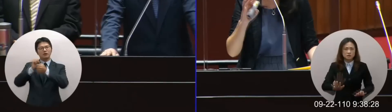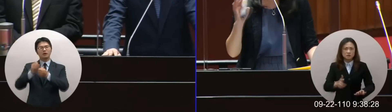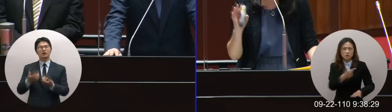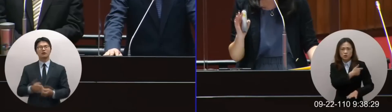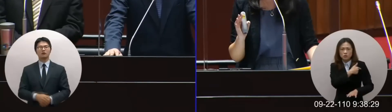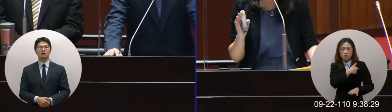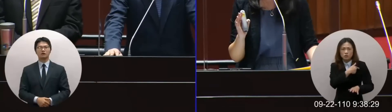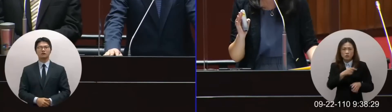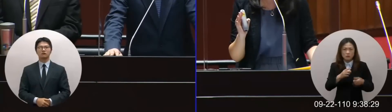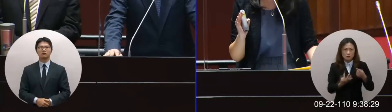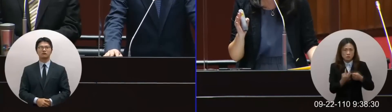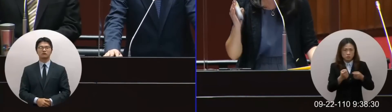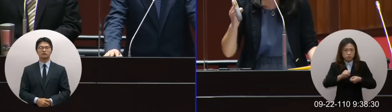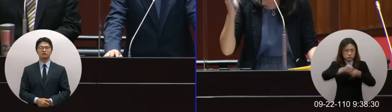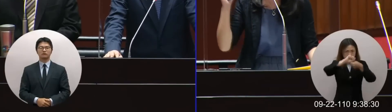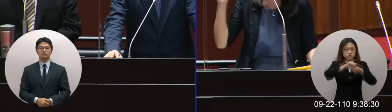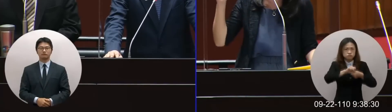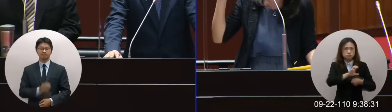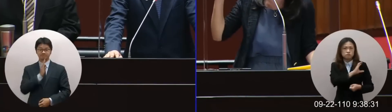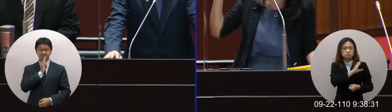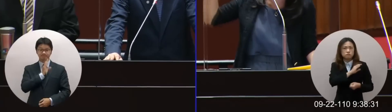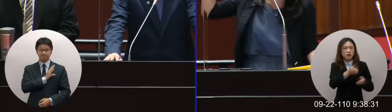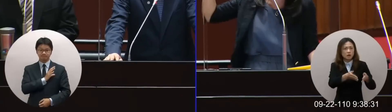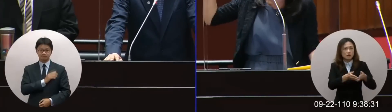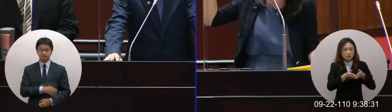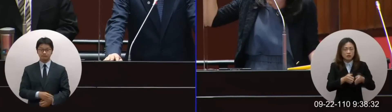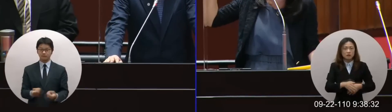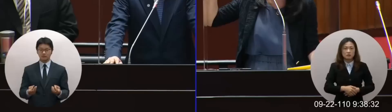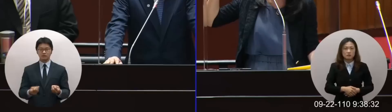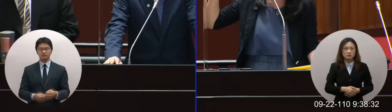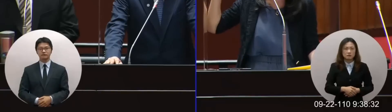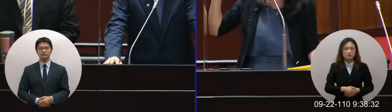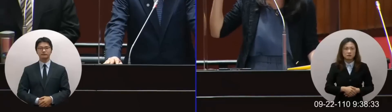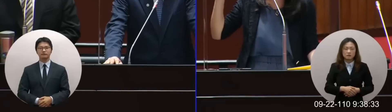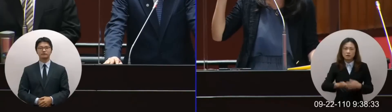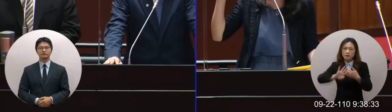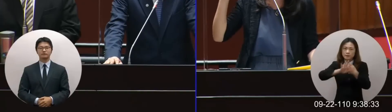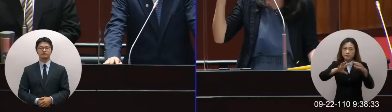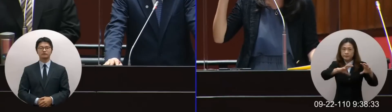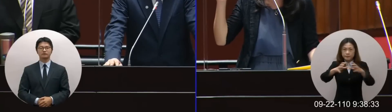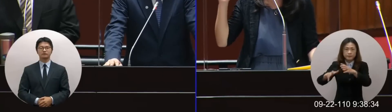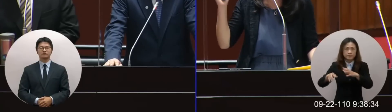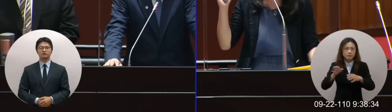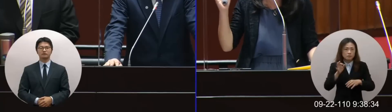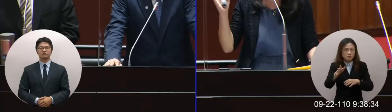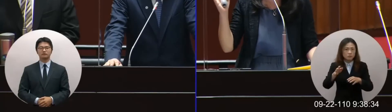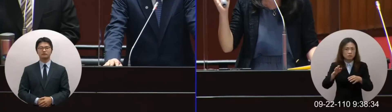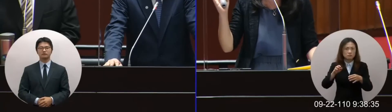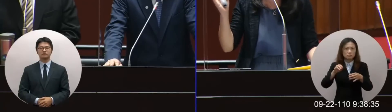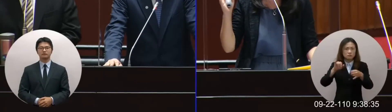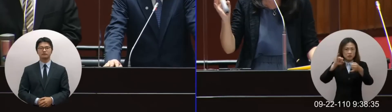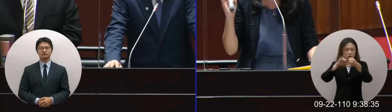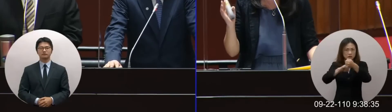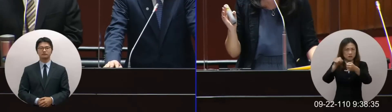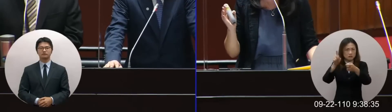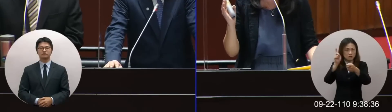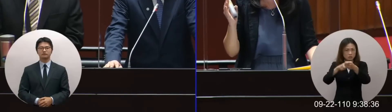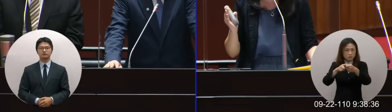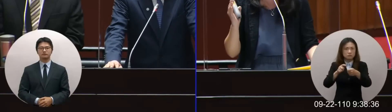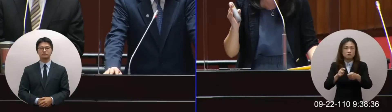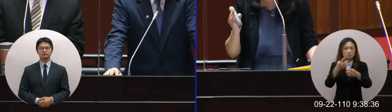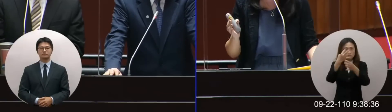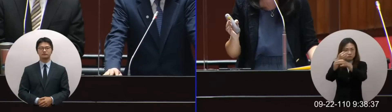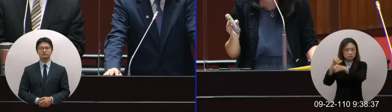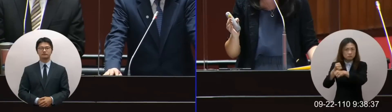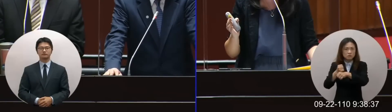蓋率提升絕對是一個正確的命題所以你不會去質疑說這些國家為什麼他們要去設定這個疫苗覆蓋率的時程這是一個對民